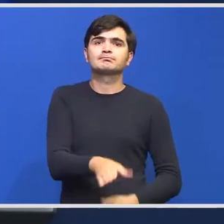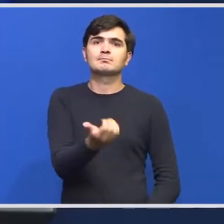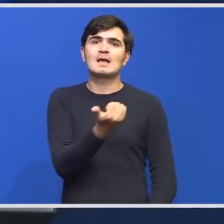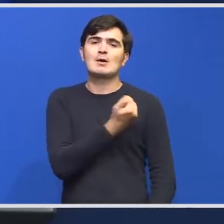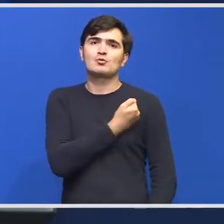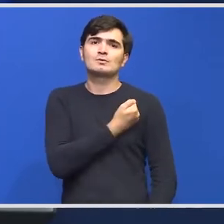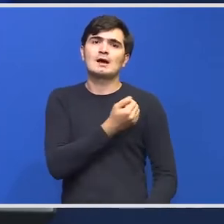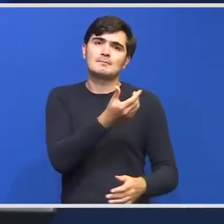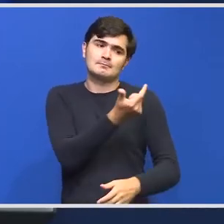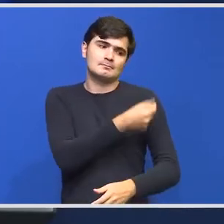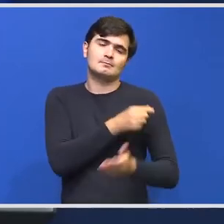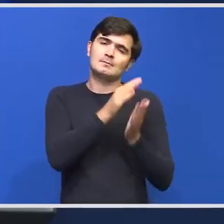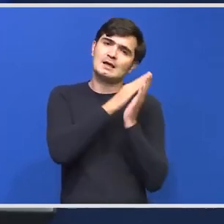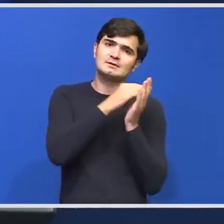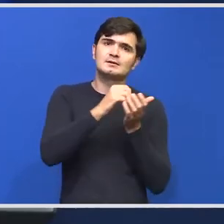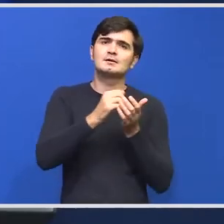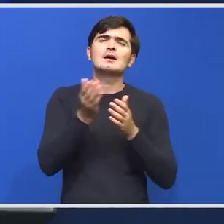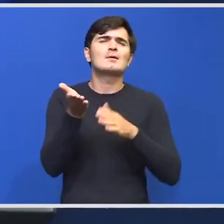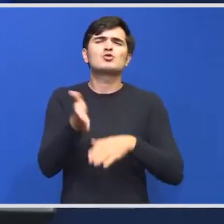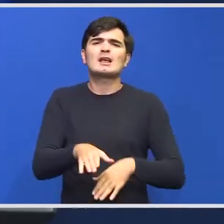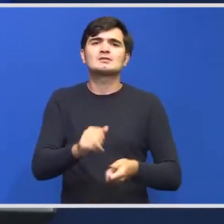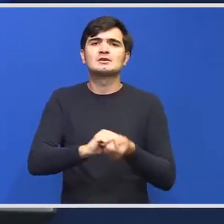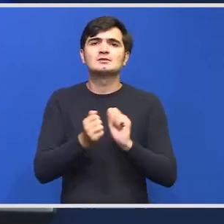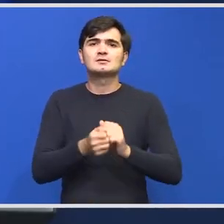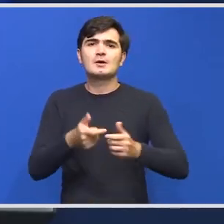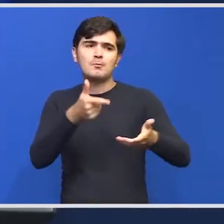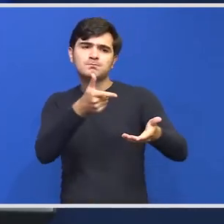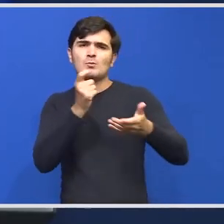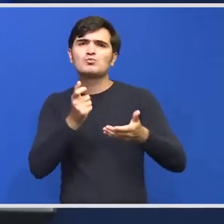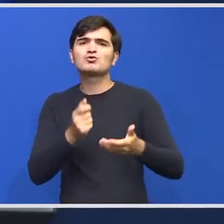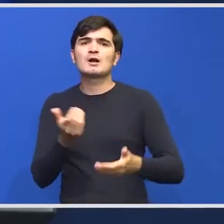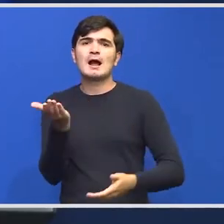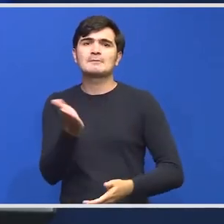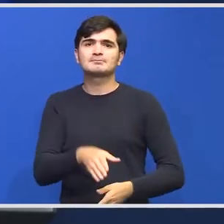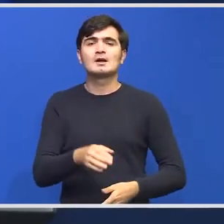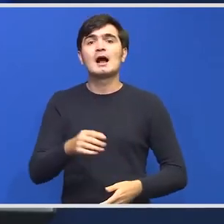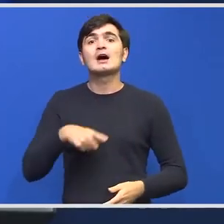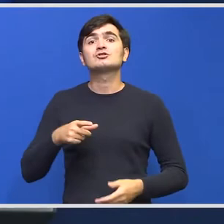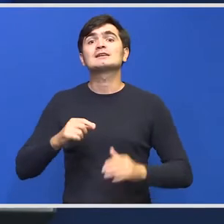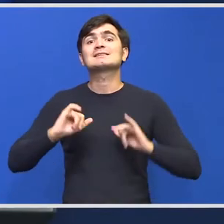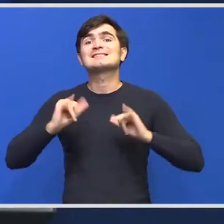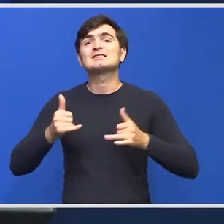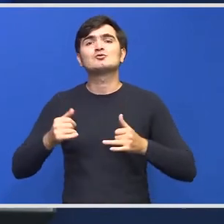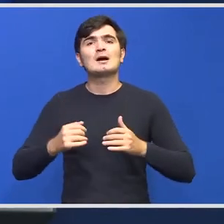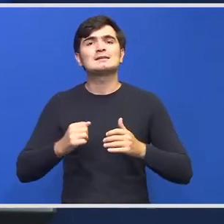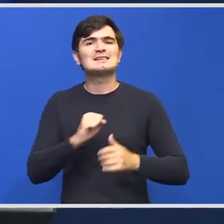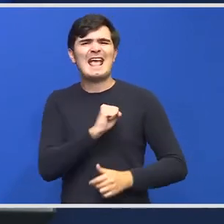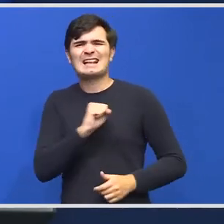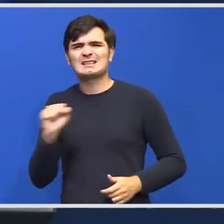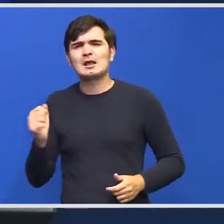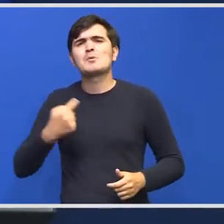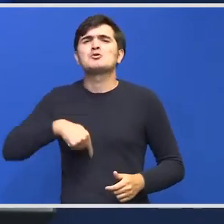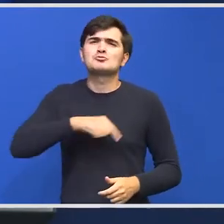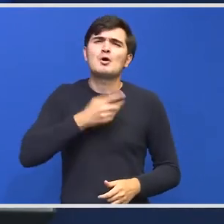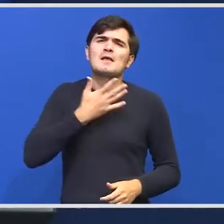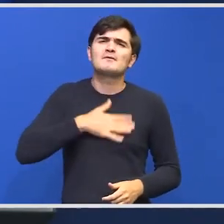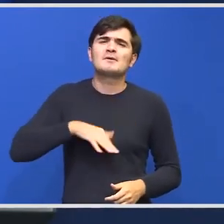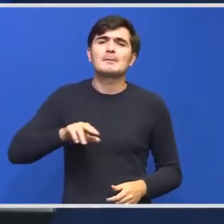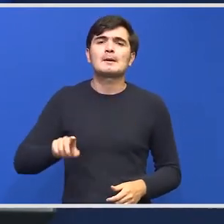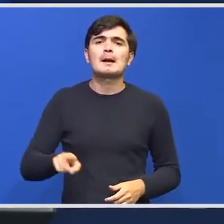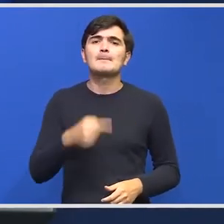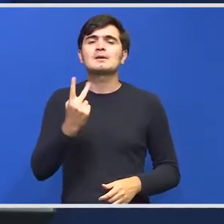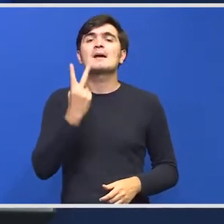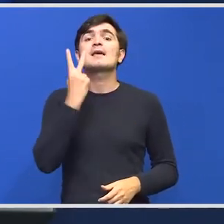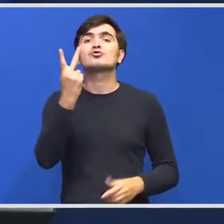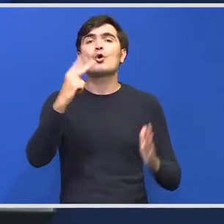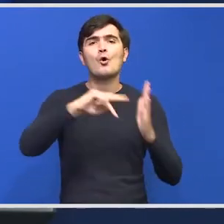împușcare. Acestea sunt situații extreme, pentru că vom încerca ca primele două metode să fie cele